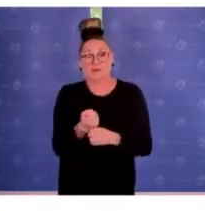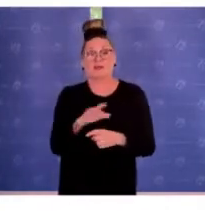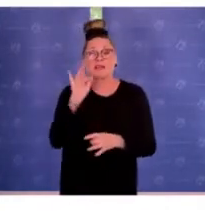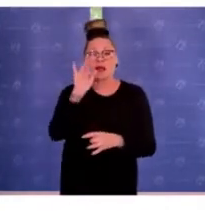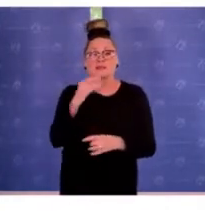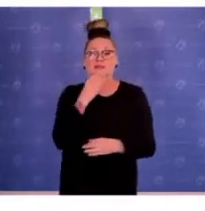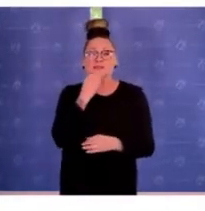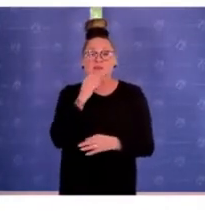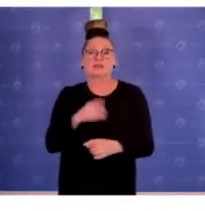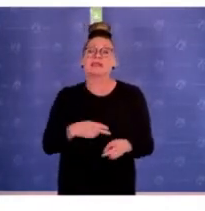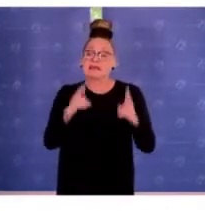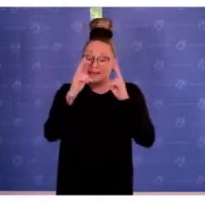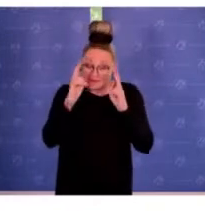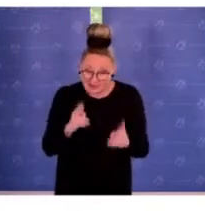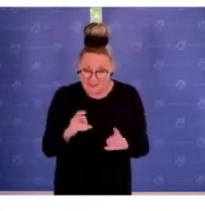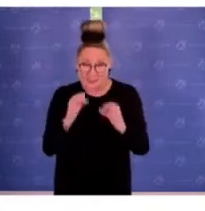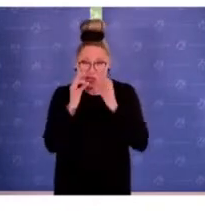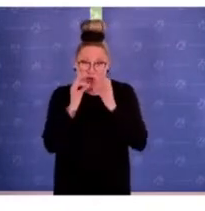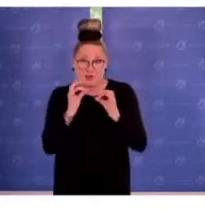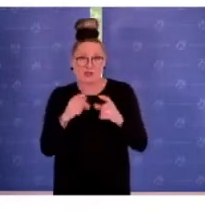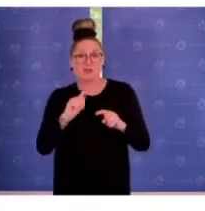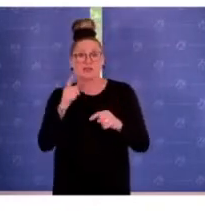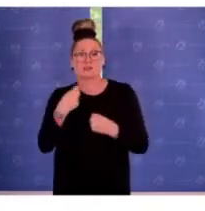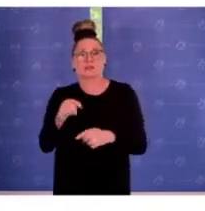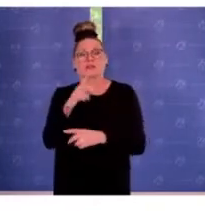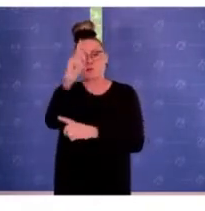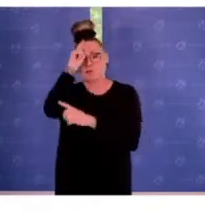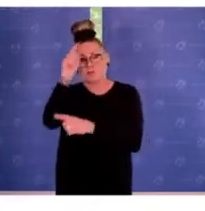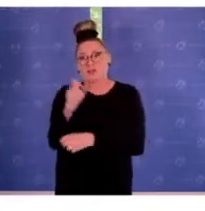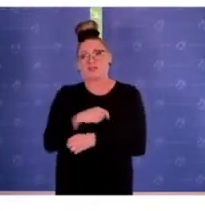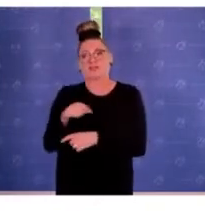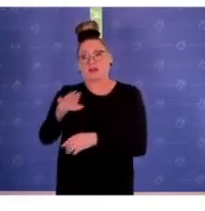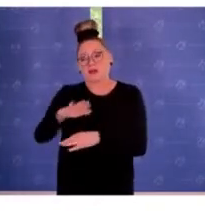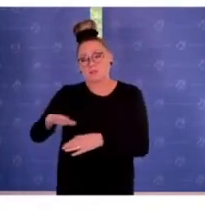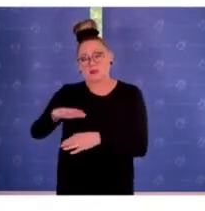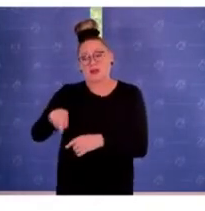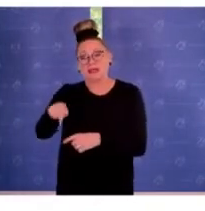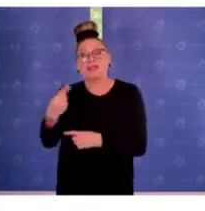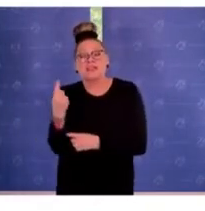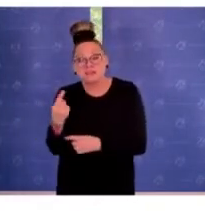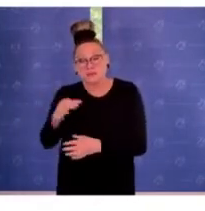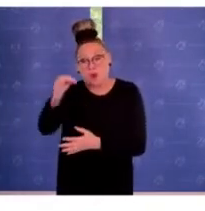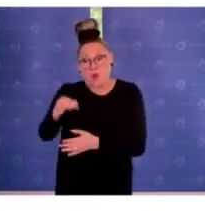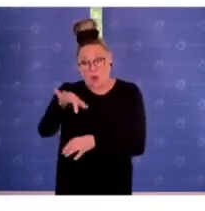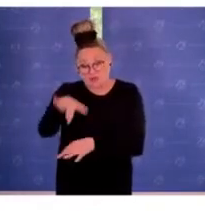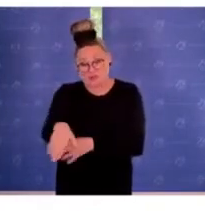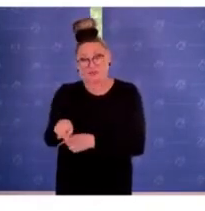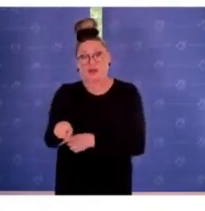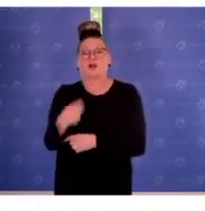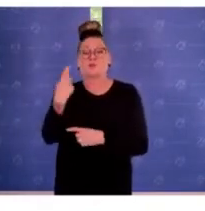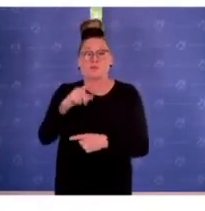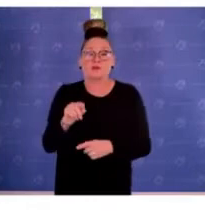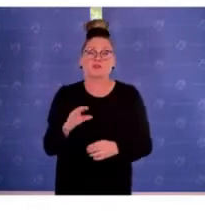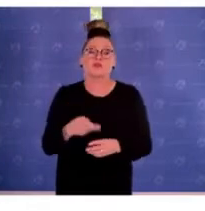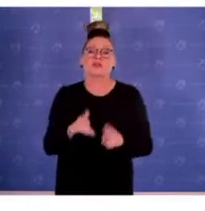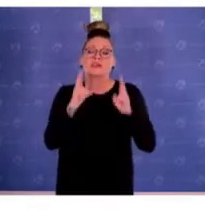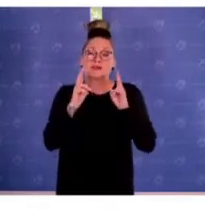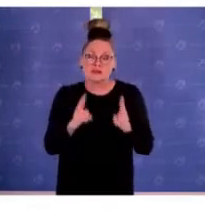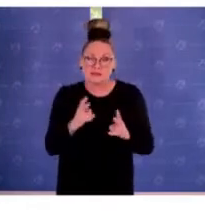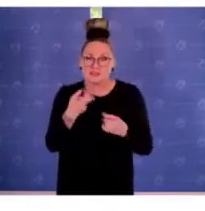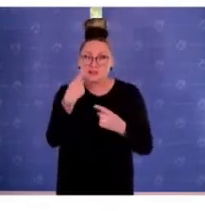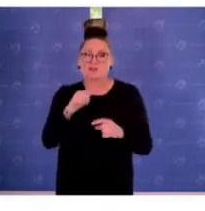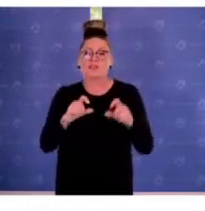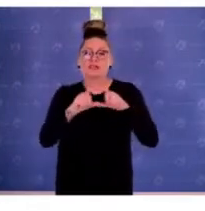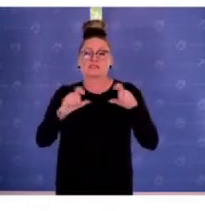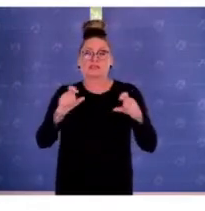entwickeln, also ganz konkret die Polizeiabschnitte, die Polizeidirektionen, die dort ihren Sitz haben, dann auch quasi in Bezug auf dieses